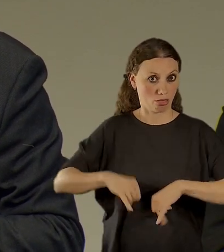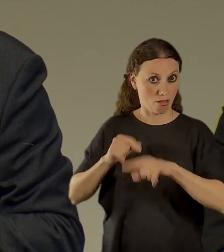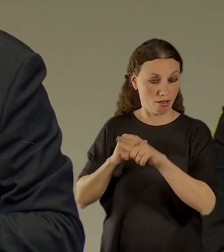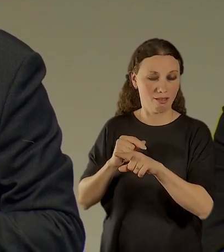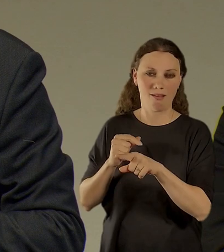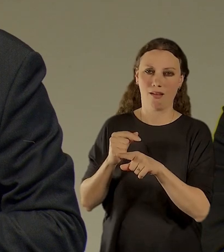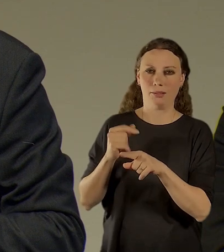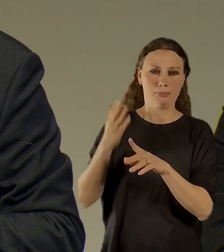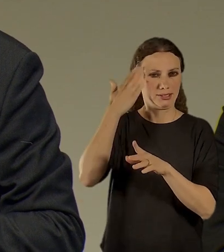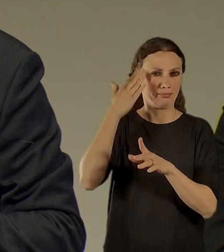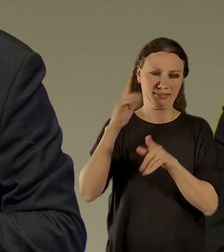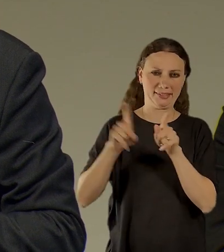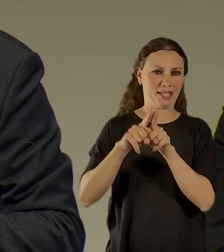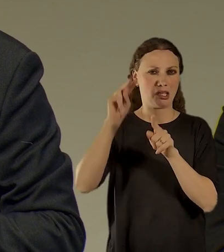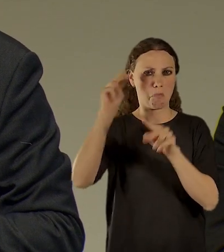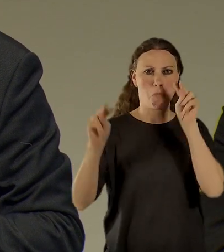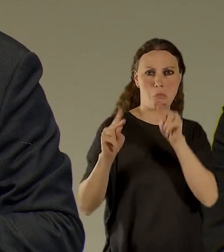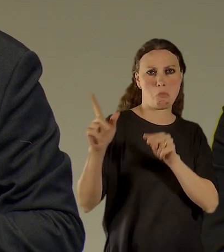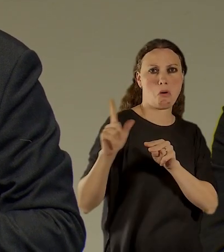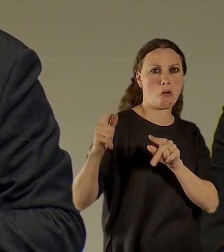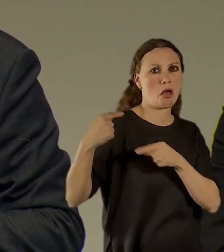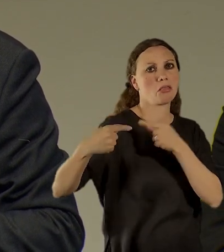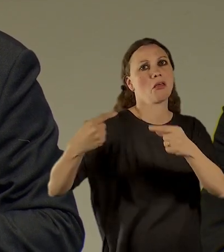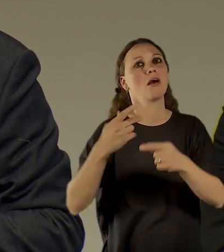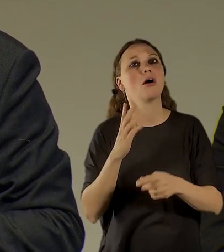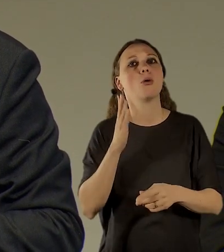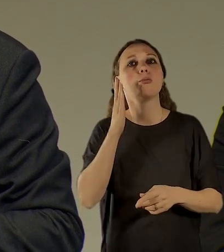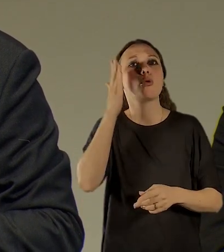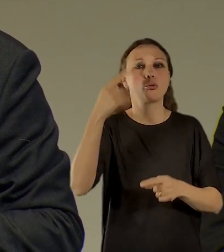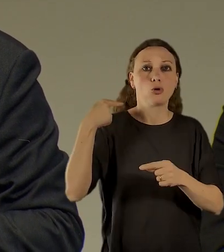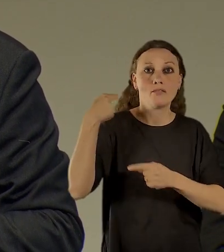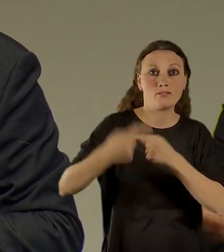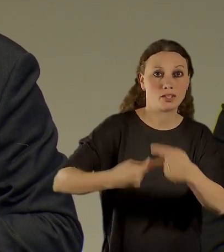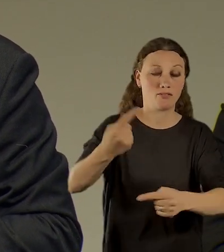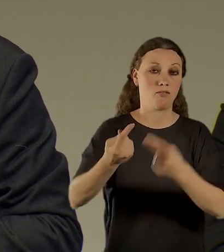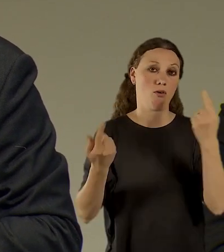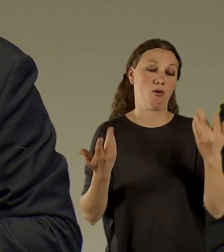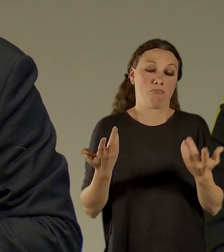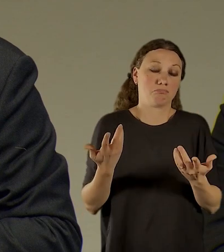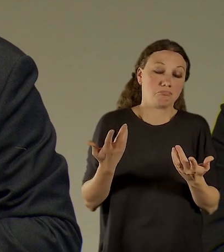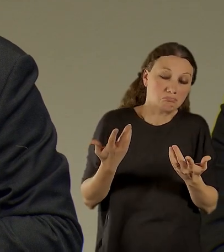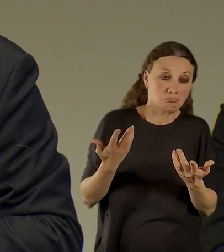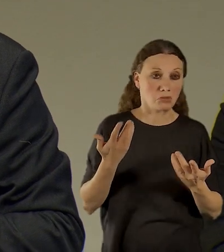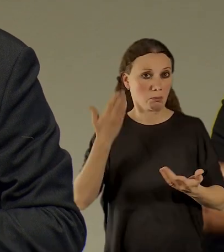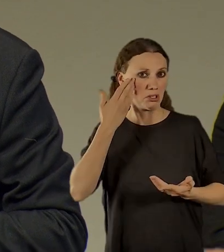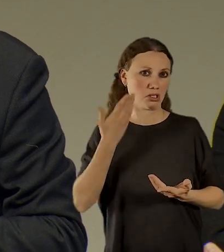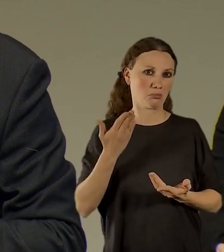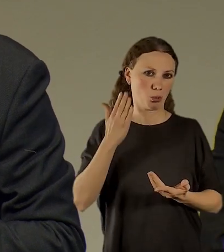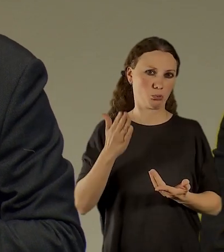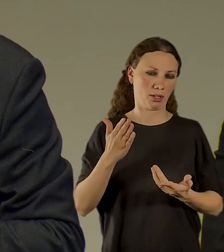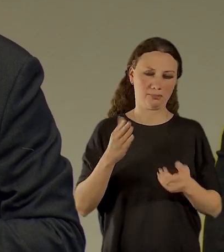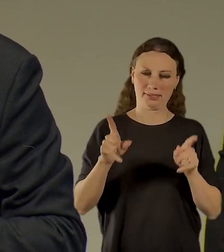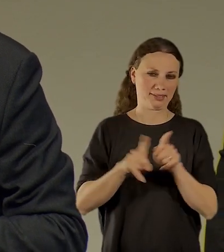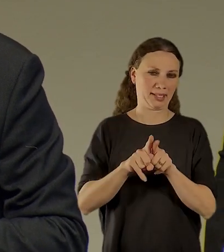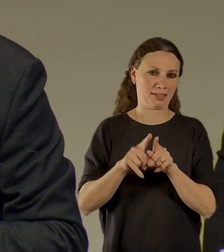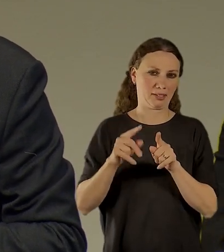způsobem by se ty instituce měly dál vyvíjet a doufejme, že prostě tady ta schoda potom najde i nějakou